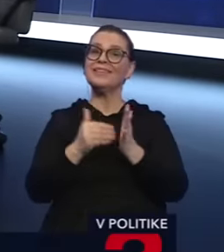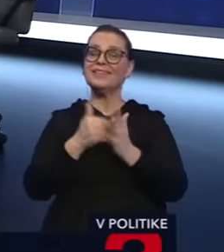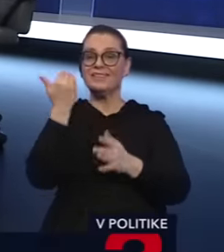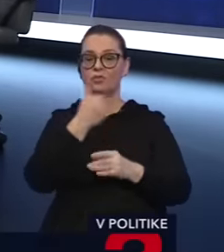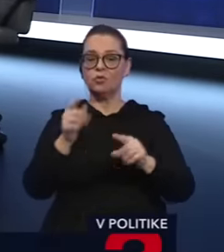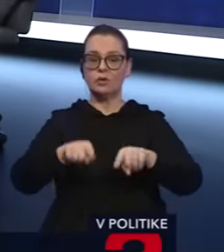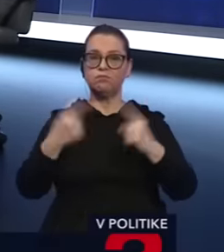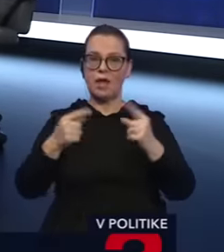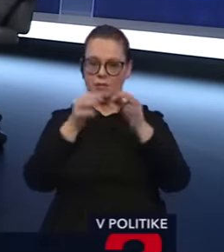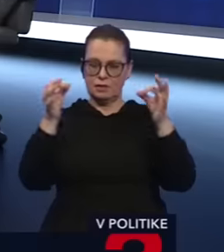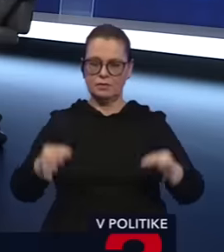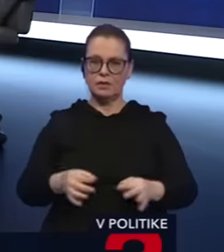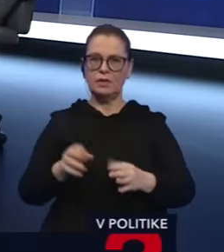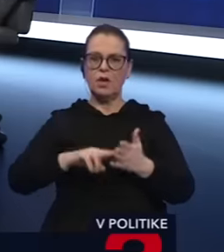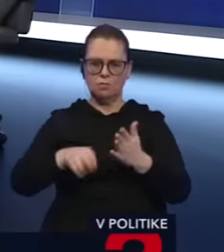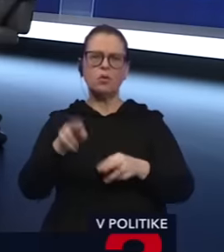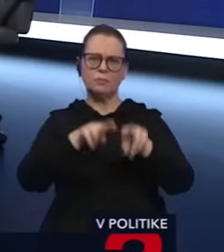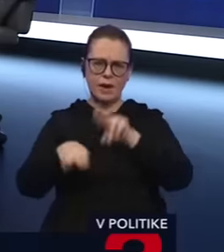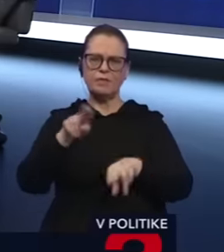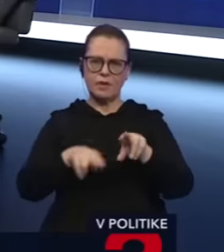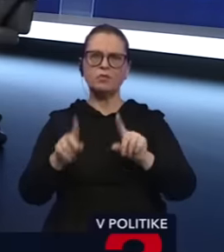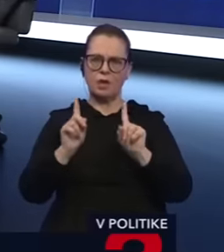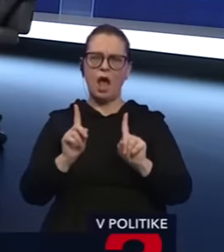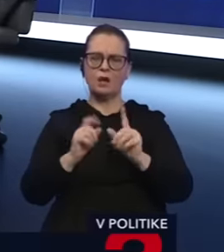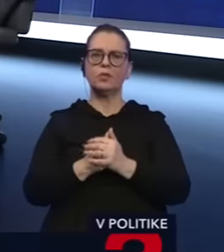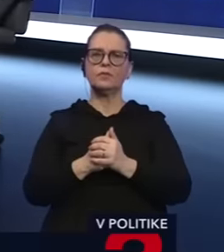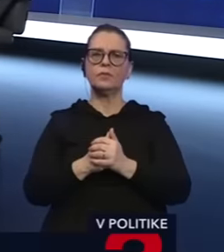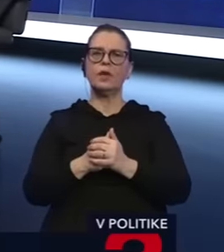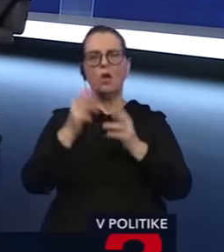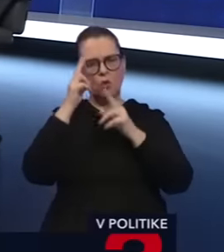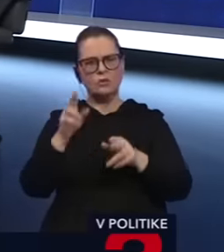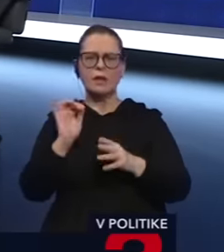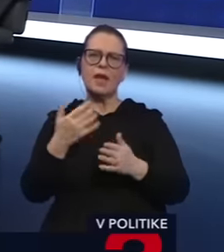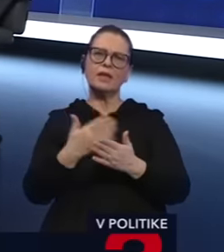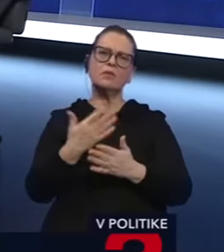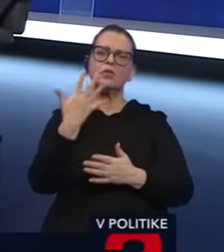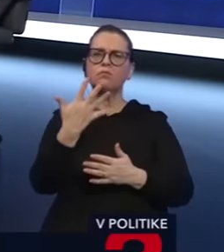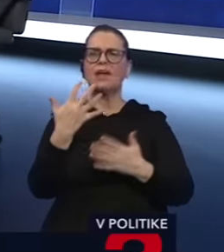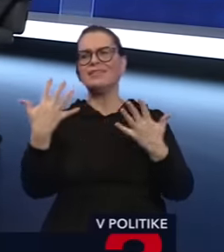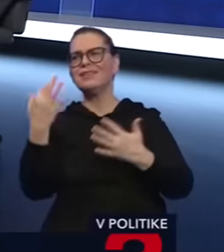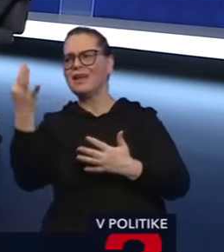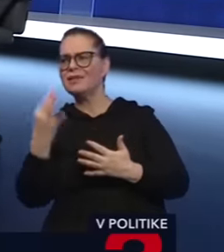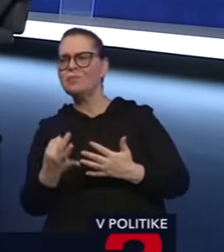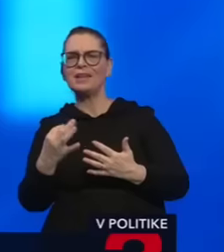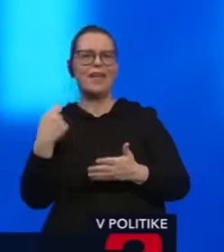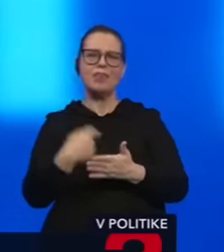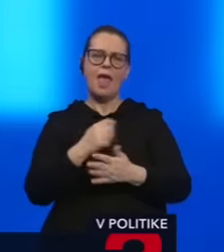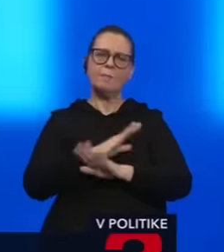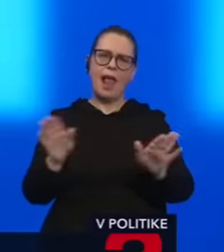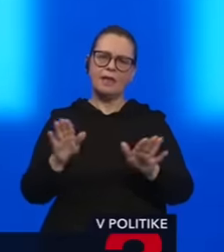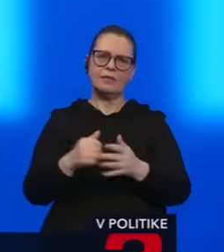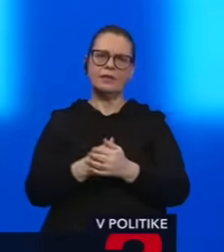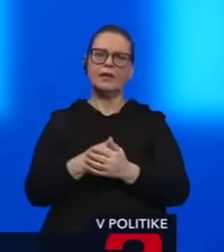peticia a teraz nepoďme do toho, tie podpisy sa preverujú, ale aj keď uznáme, že tam bude, ja neviem, 5-10 % neplatných